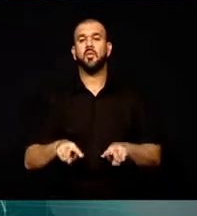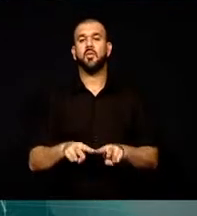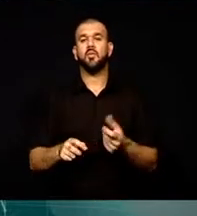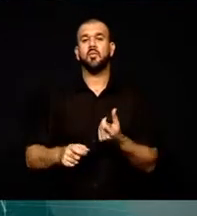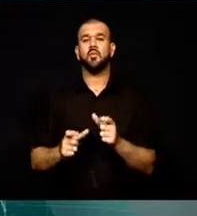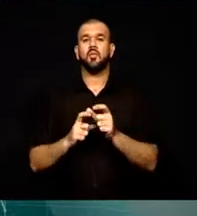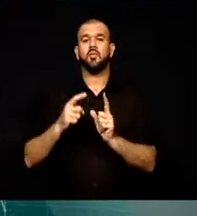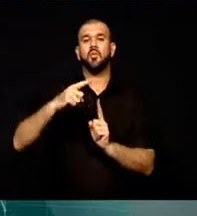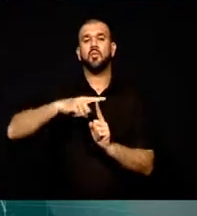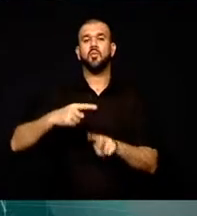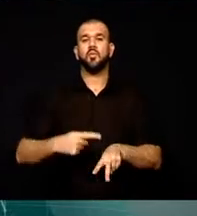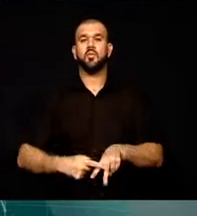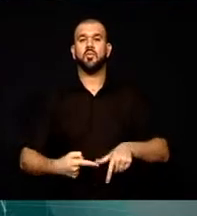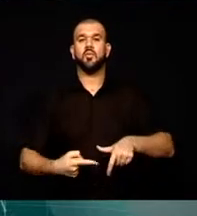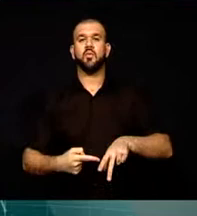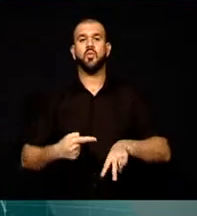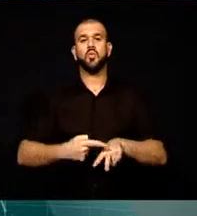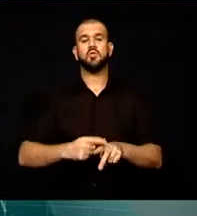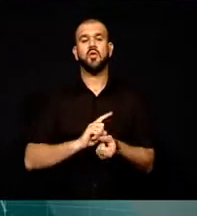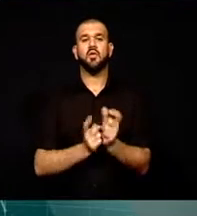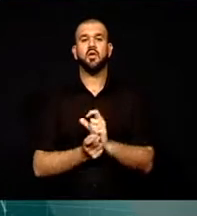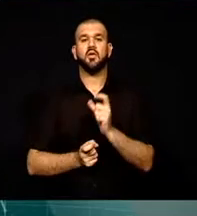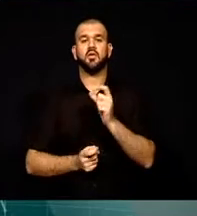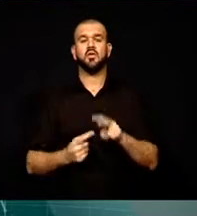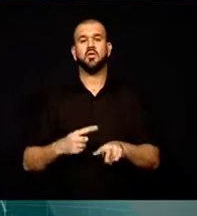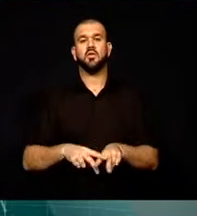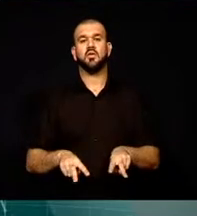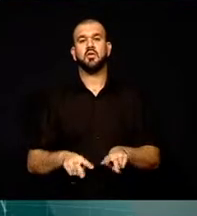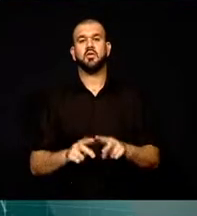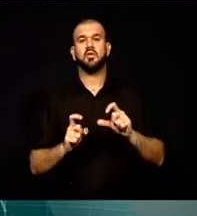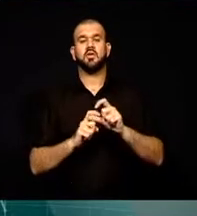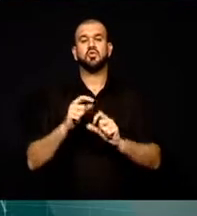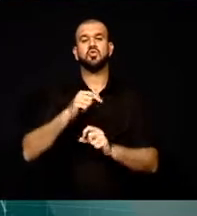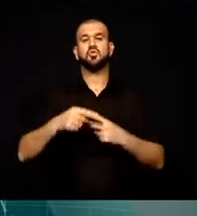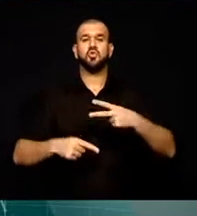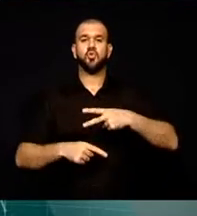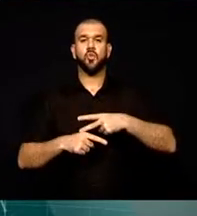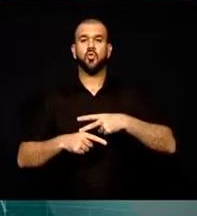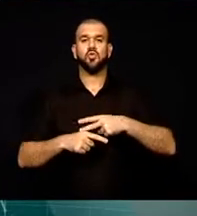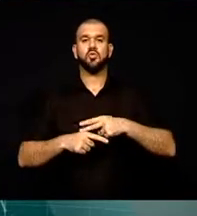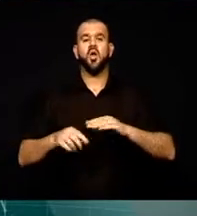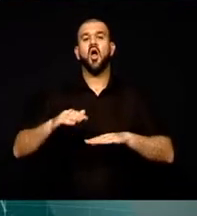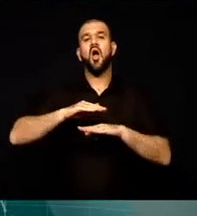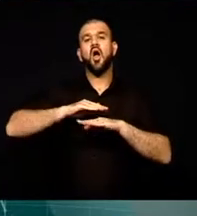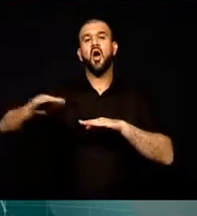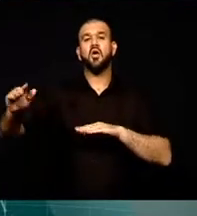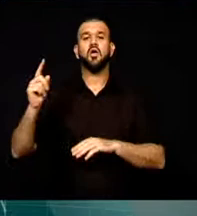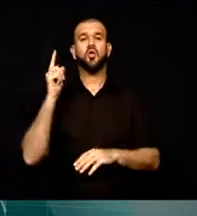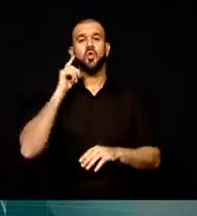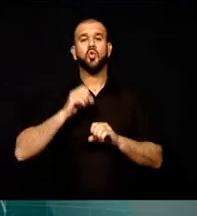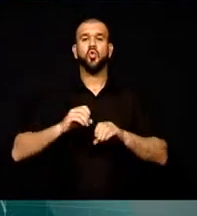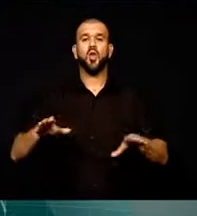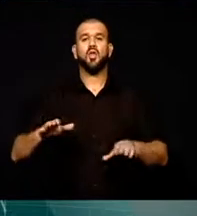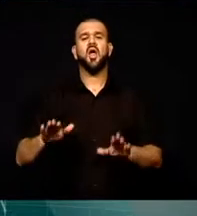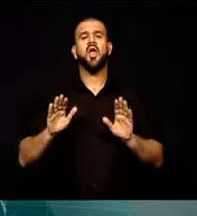duyarlılığına her zaman güvendiğini ve katılımın kendisini çok mutlu ettiğini ifade etti.